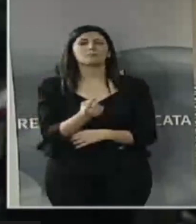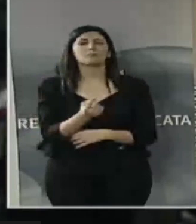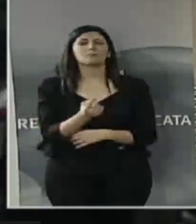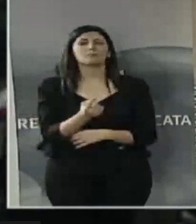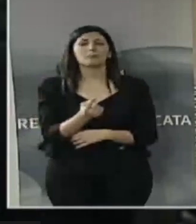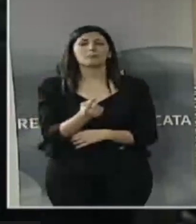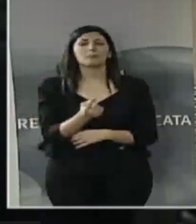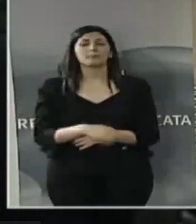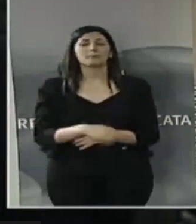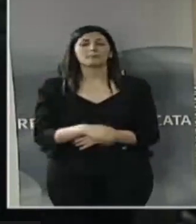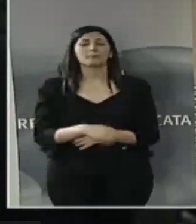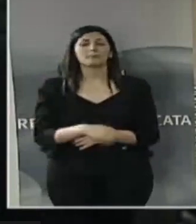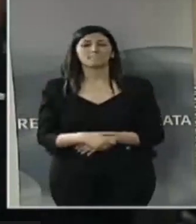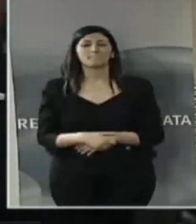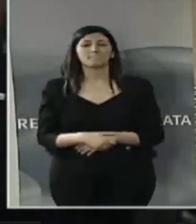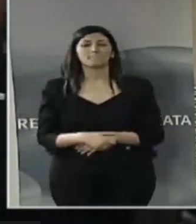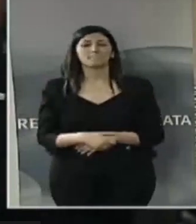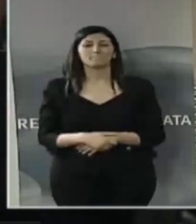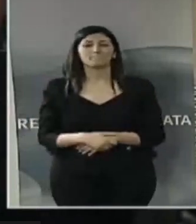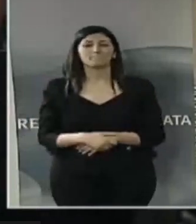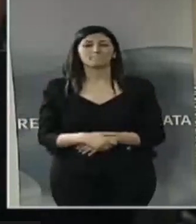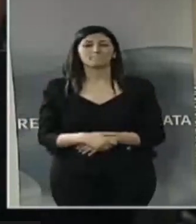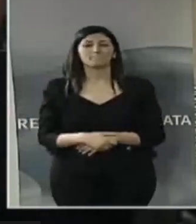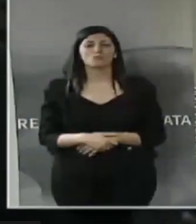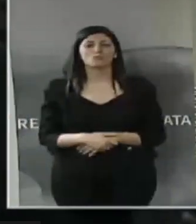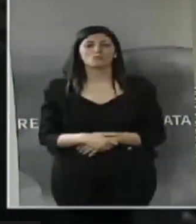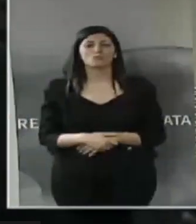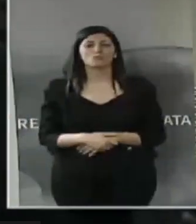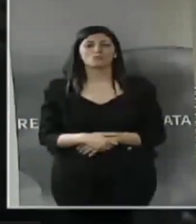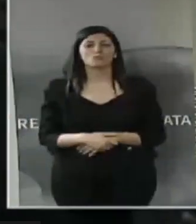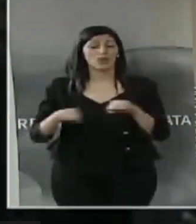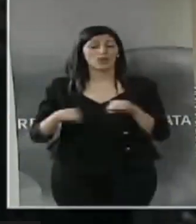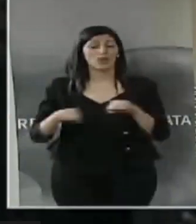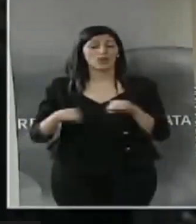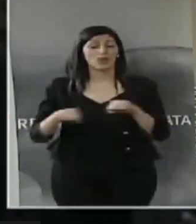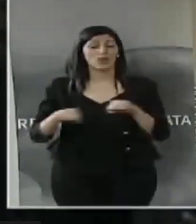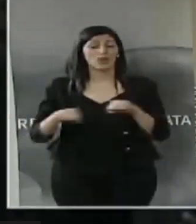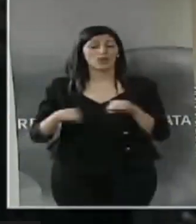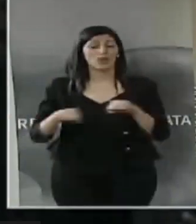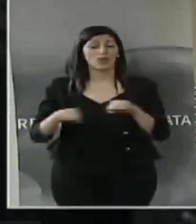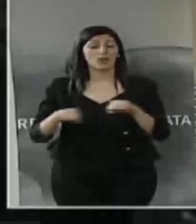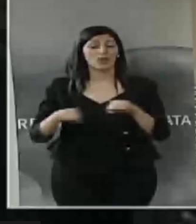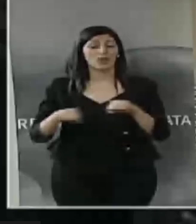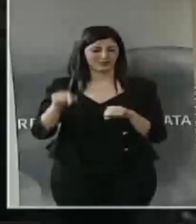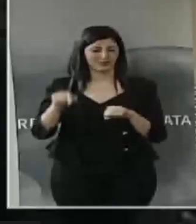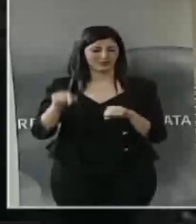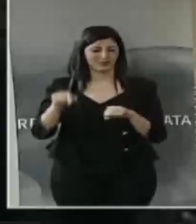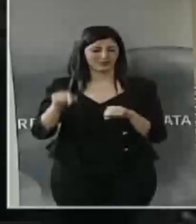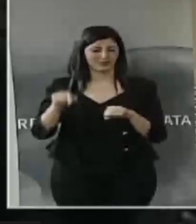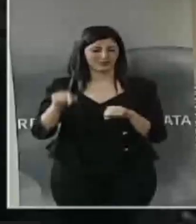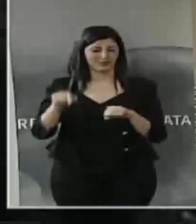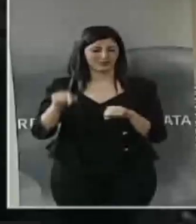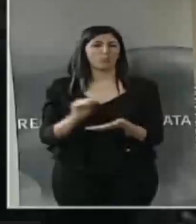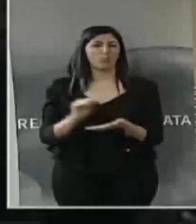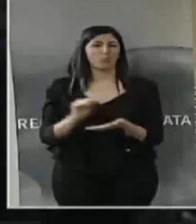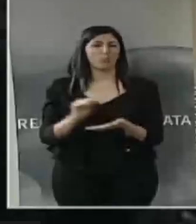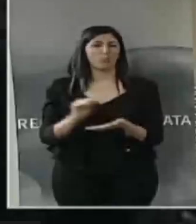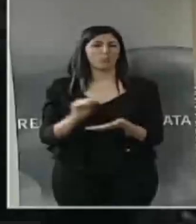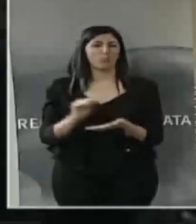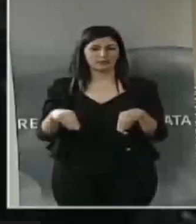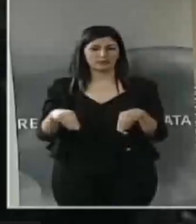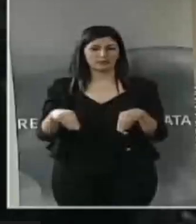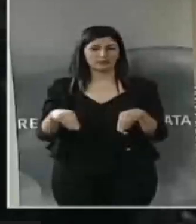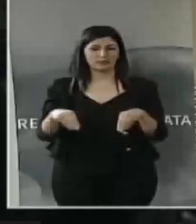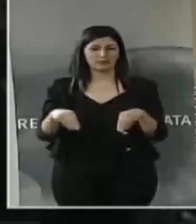direttore dell'Alsia, che continua a mancare in questi bilanci e in